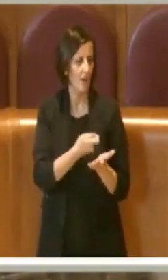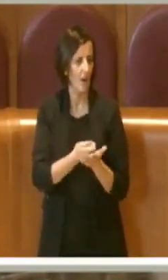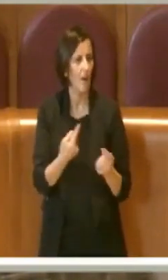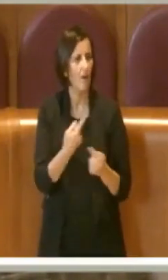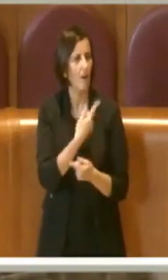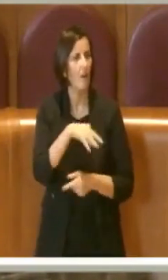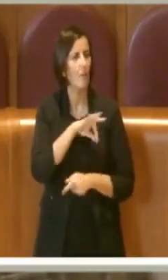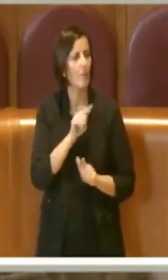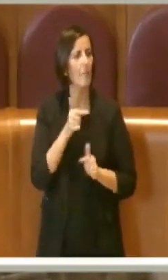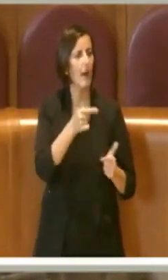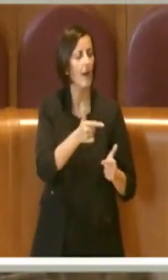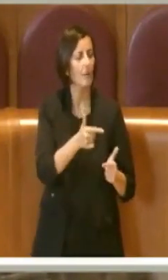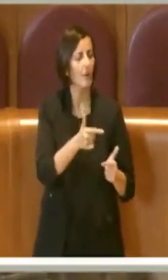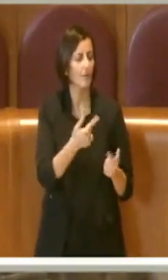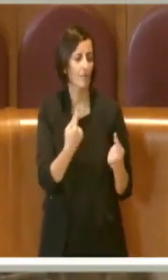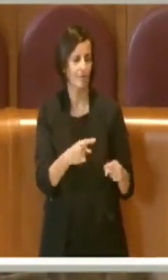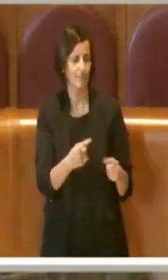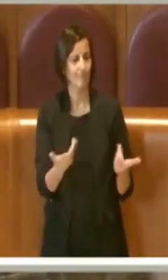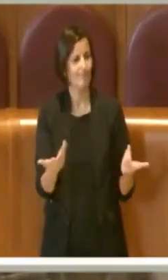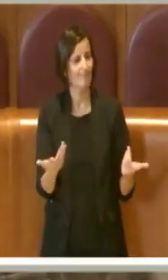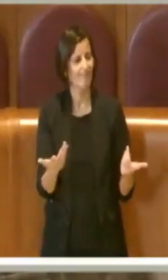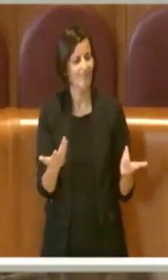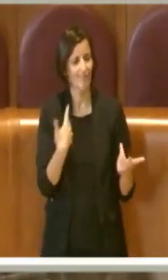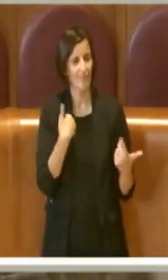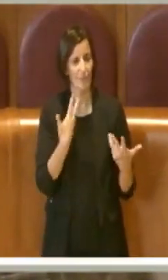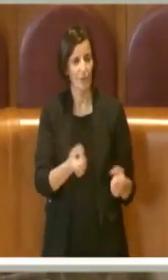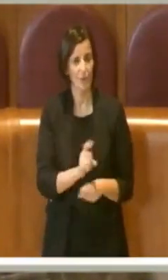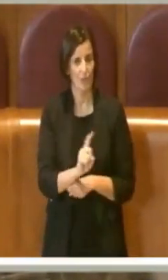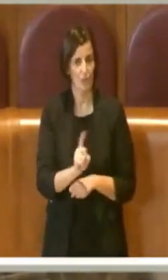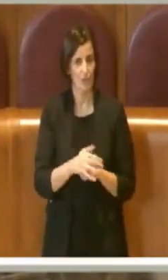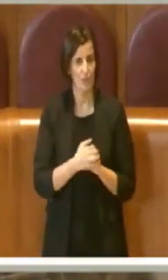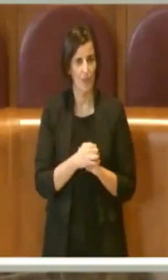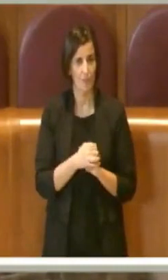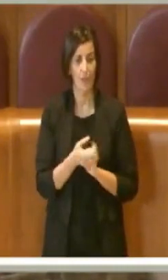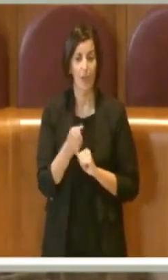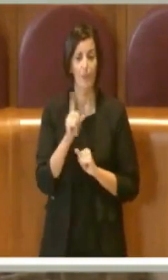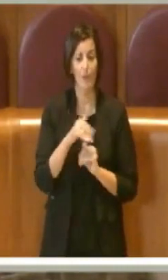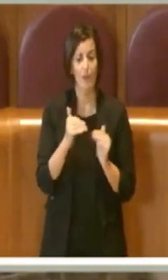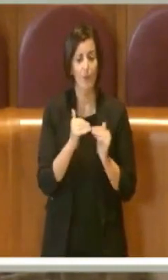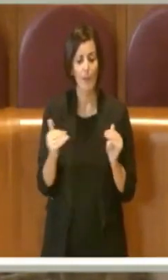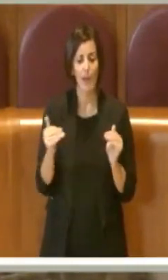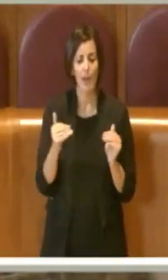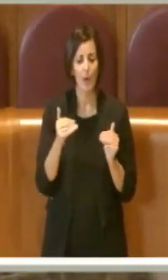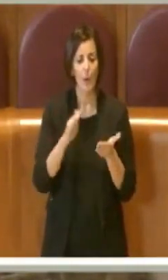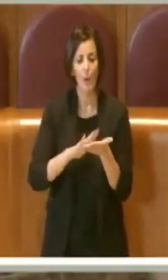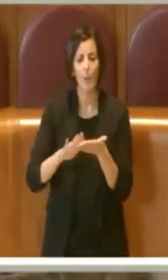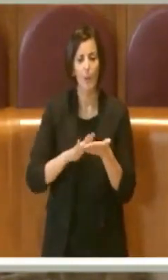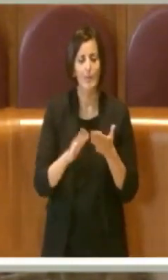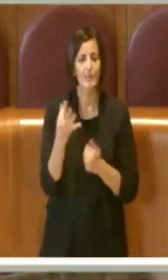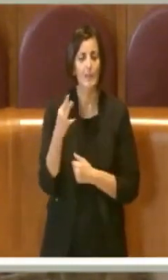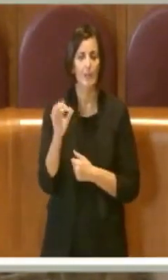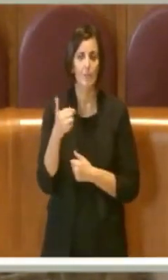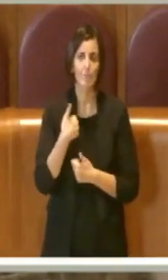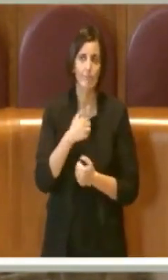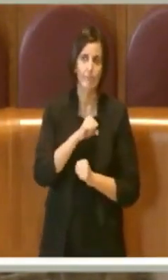quello che dovrebbero fare. Questo è del tutto inaccettabile. Ancora sul piano di pulizia straordinario, che io